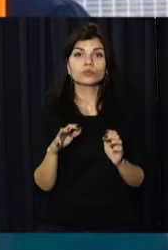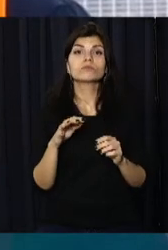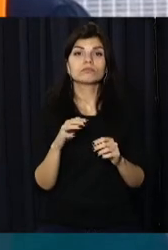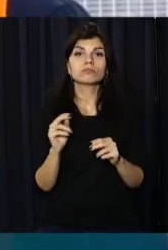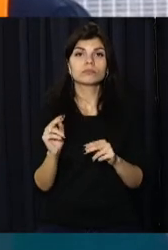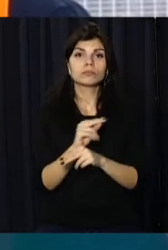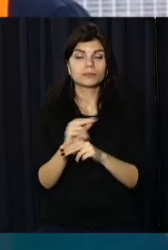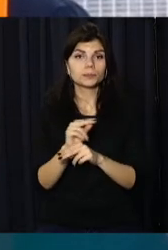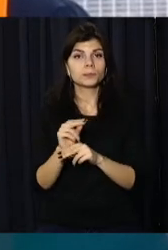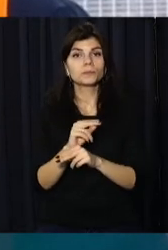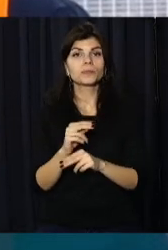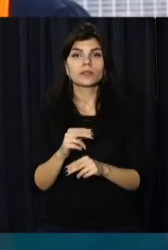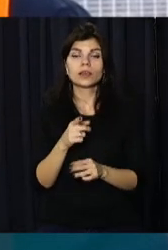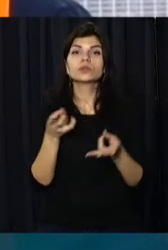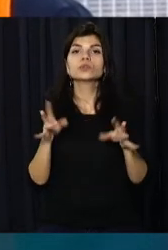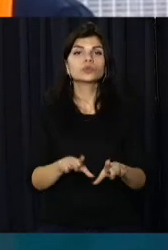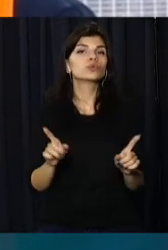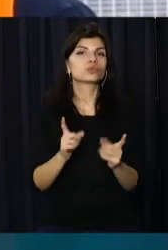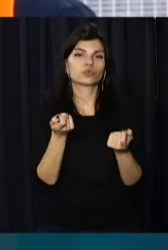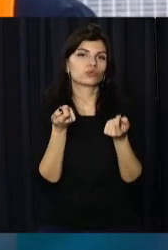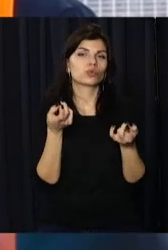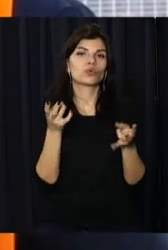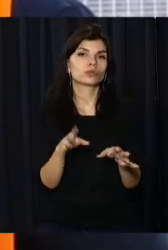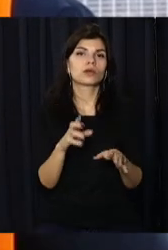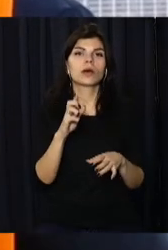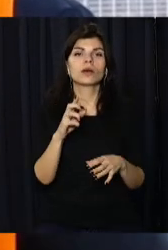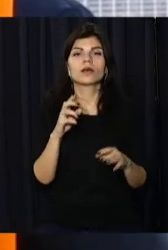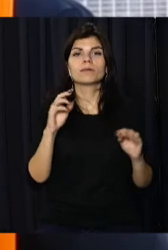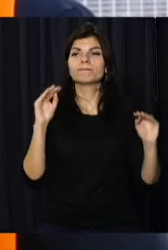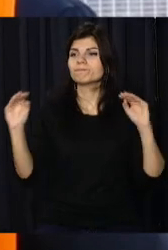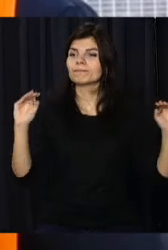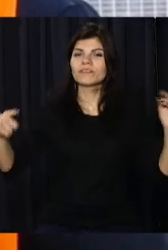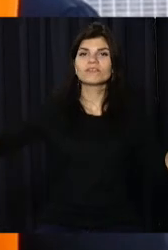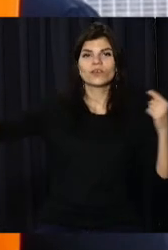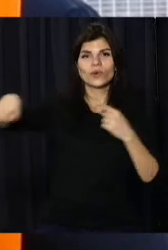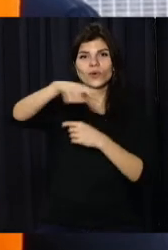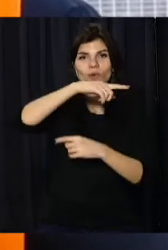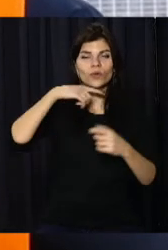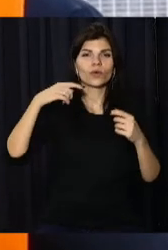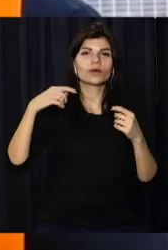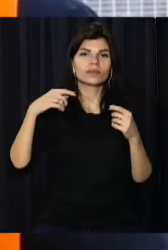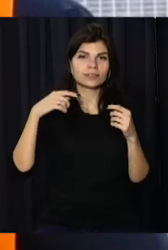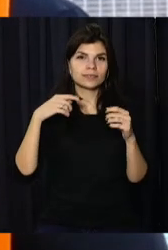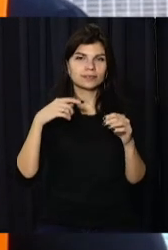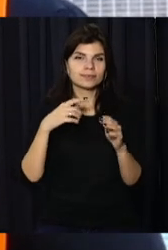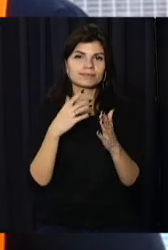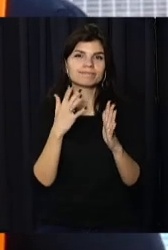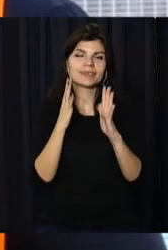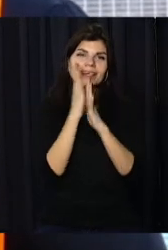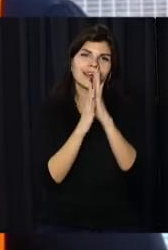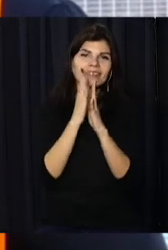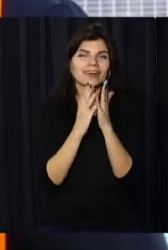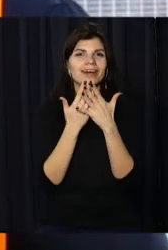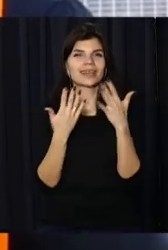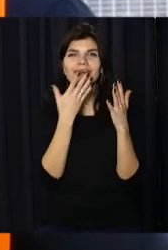зовнішніх робіт залишилось це з благоустрій навколо футбольного, навколо самого електричного